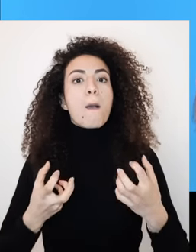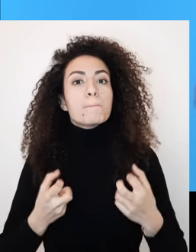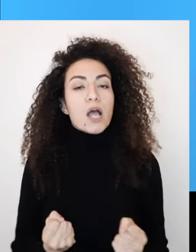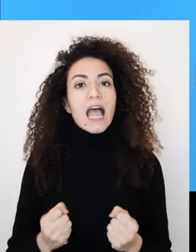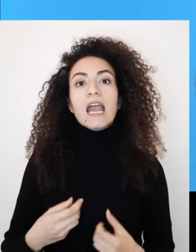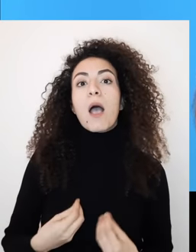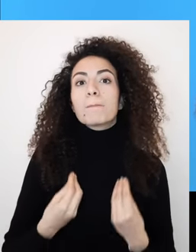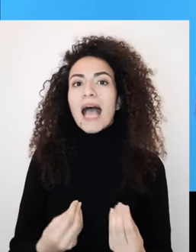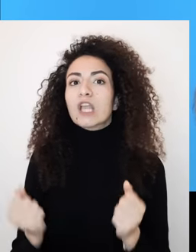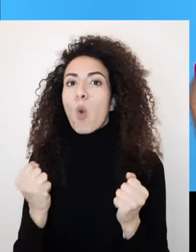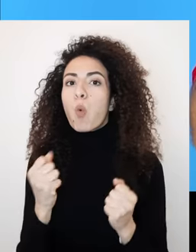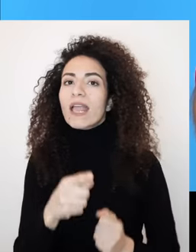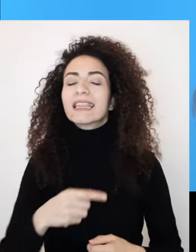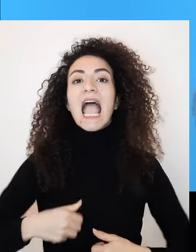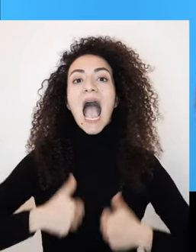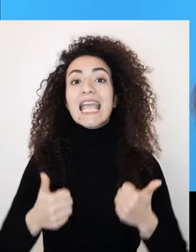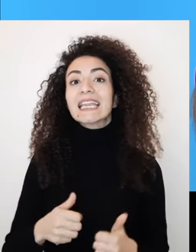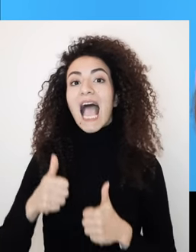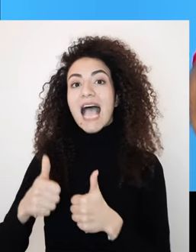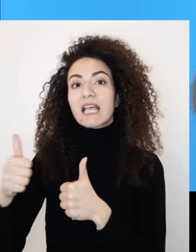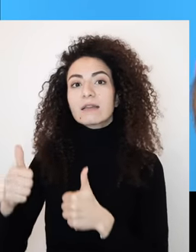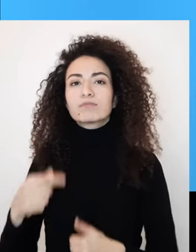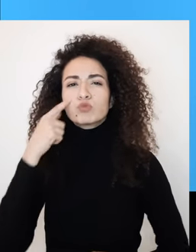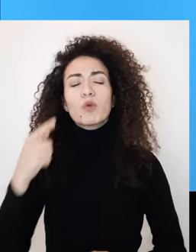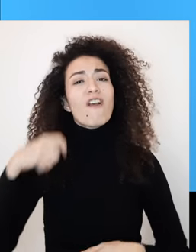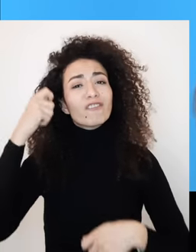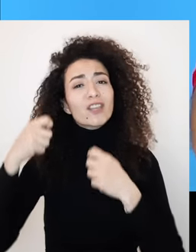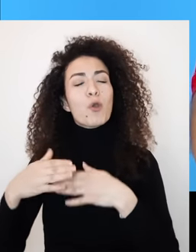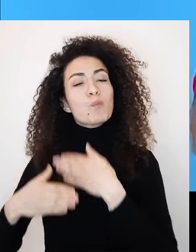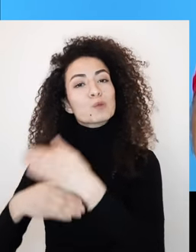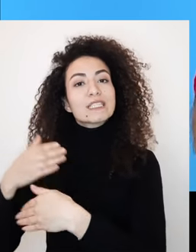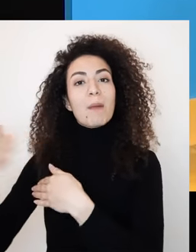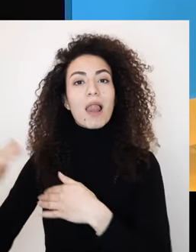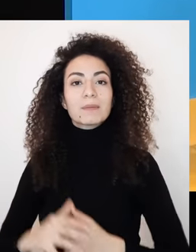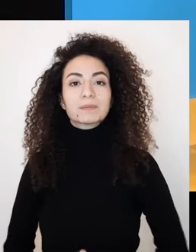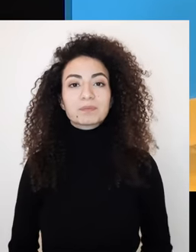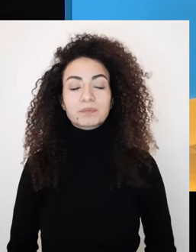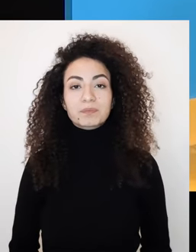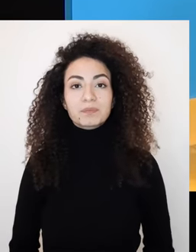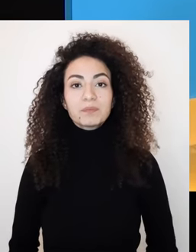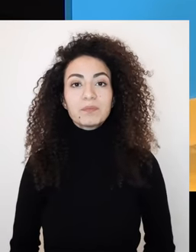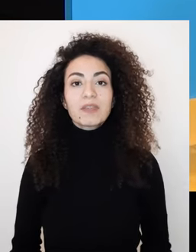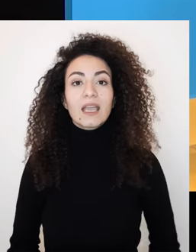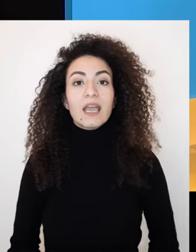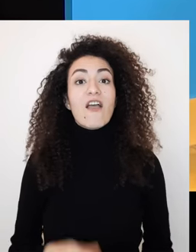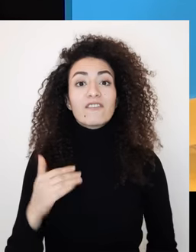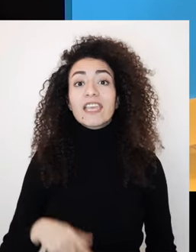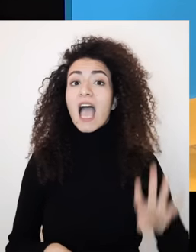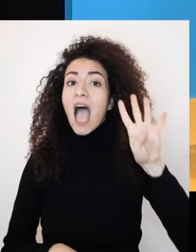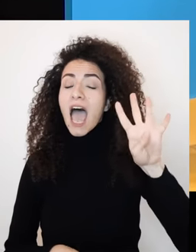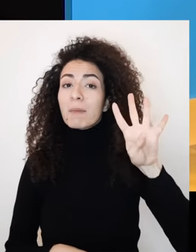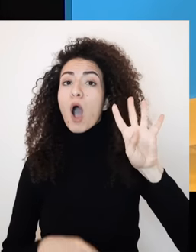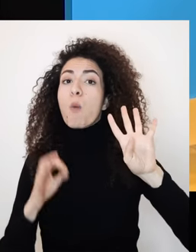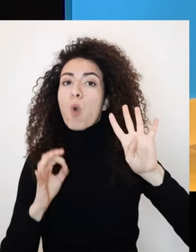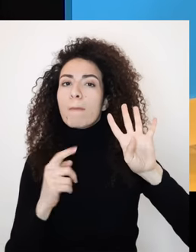كبير تابعي هالموك وكوني أكيد أن حياتك رح تتغير بطريقة أو بأخرى وبالآخر بكرر أربع محاور